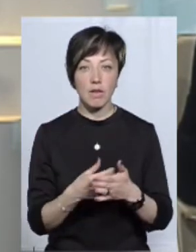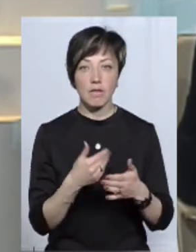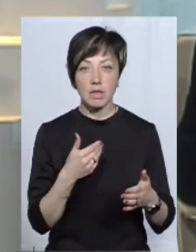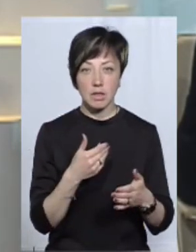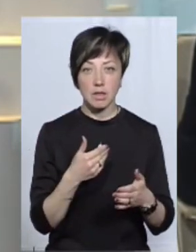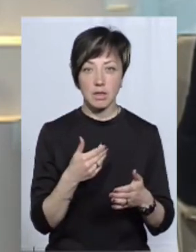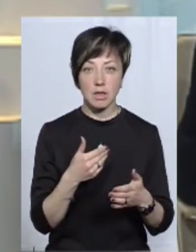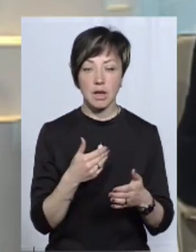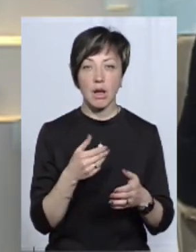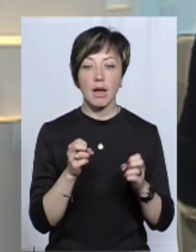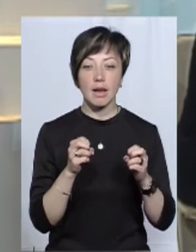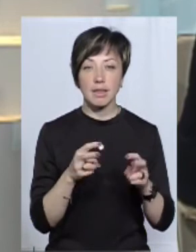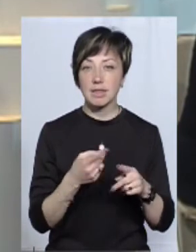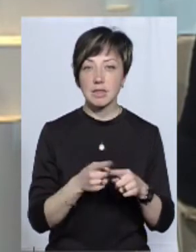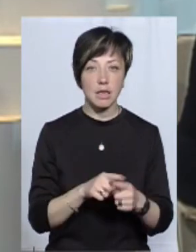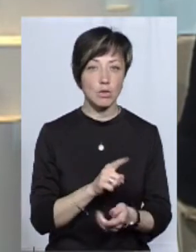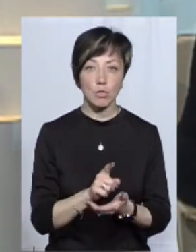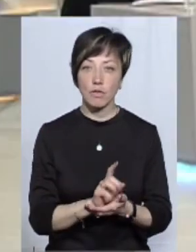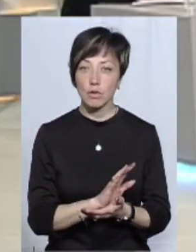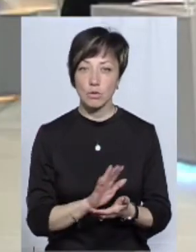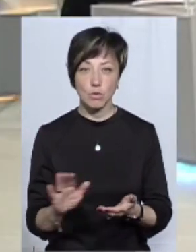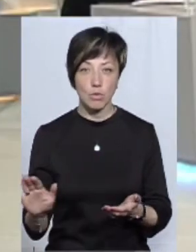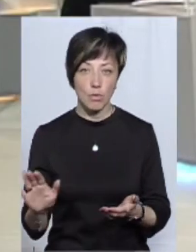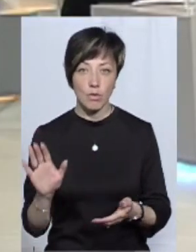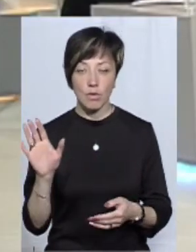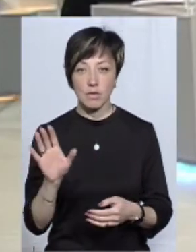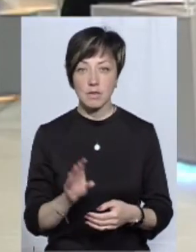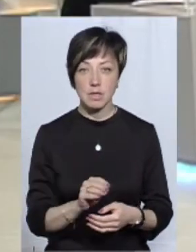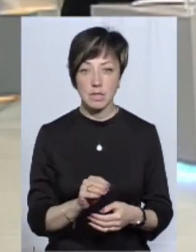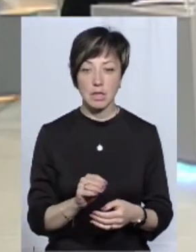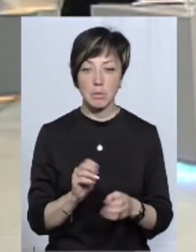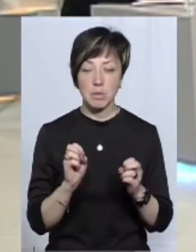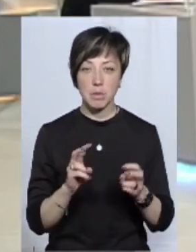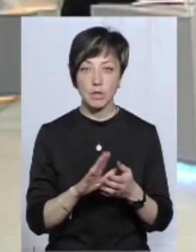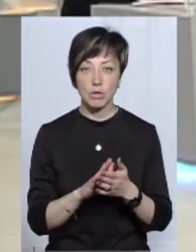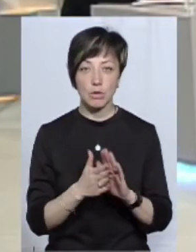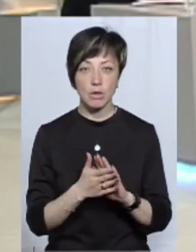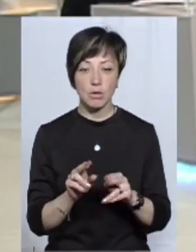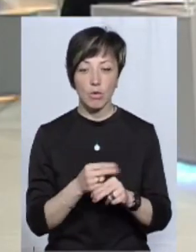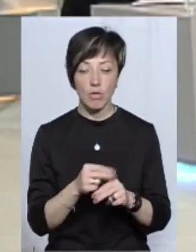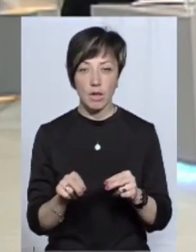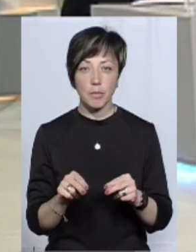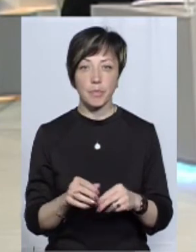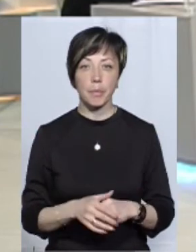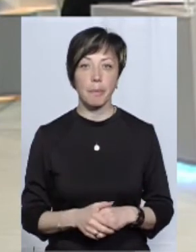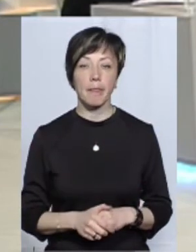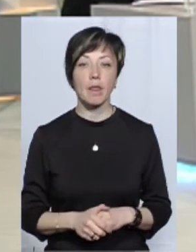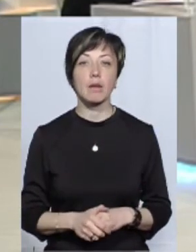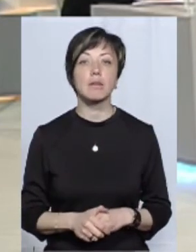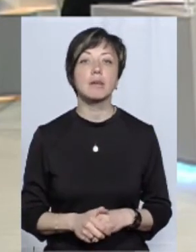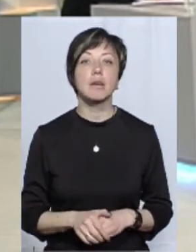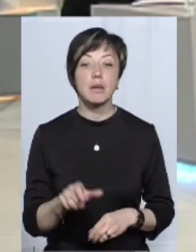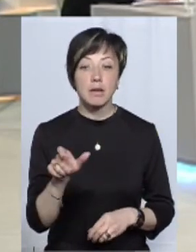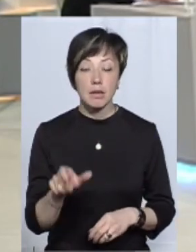від спрацьованих ризиків. Це не обов'язково спрацьовують і коригування відбувається. Суб'єкт має